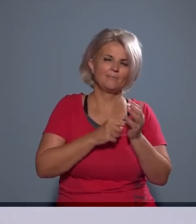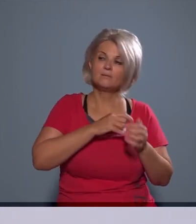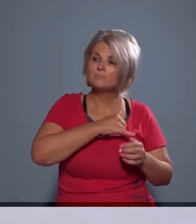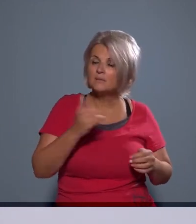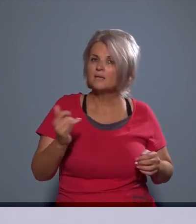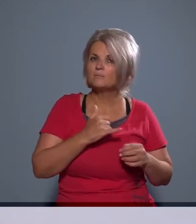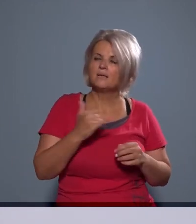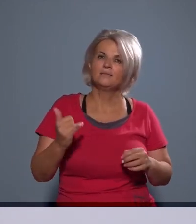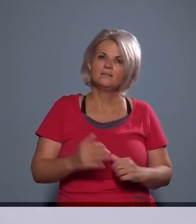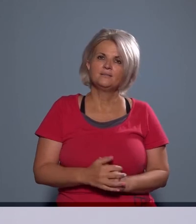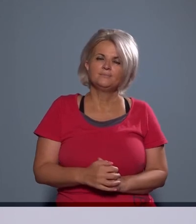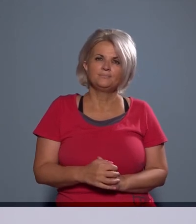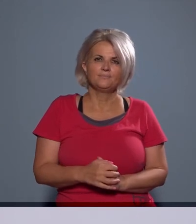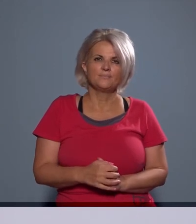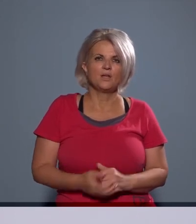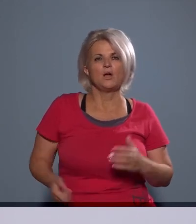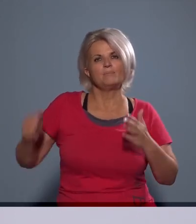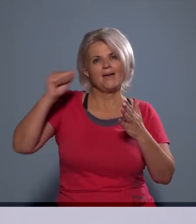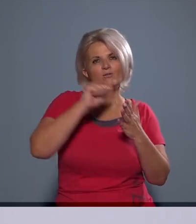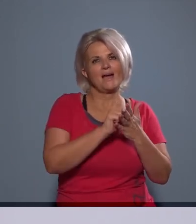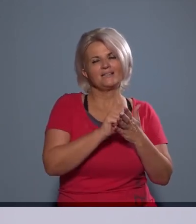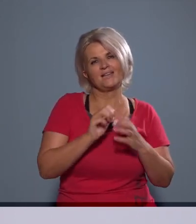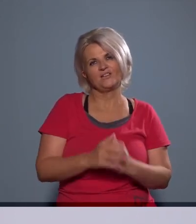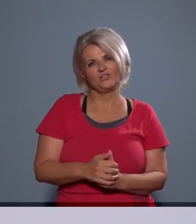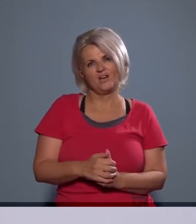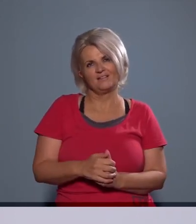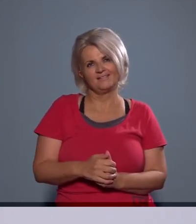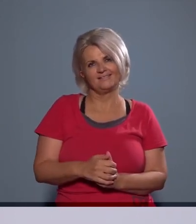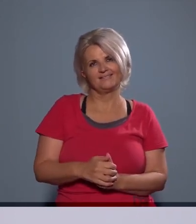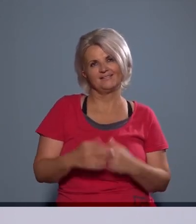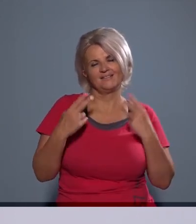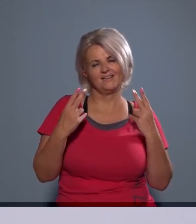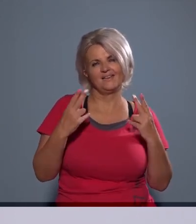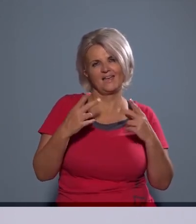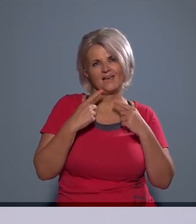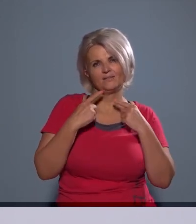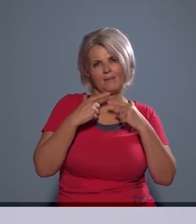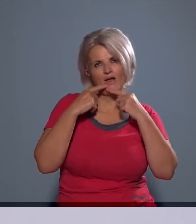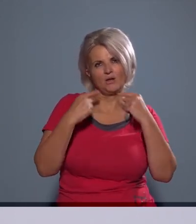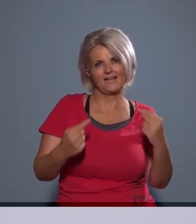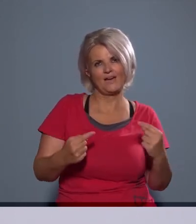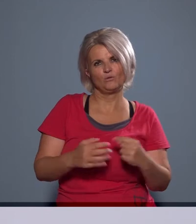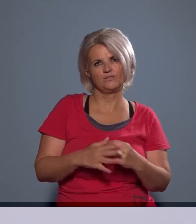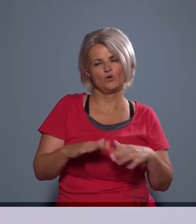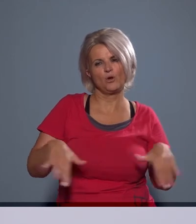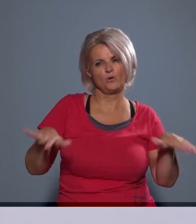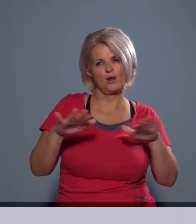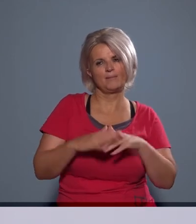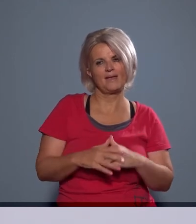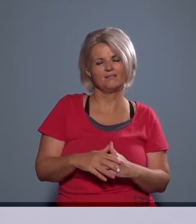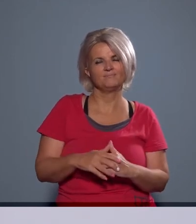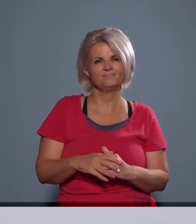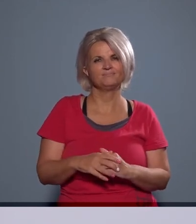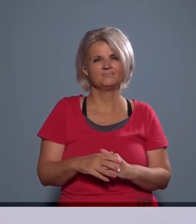-mind a beruházásnak a lényegét meghatározó körülmények, tehát ha